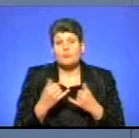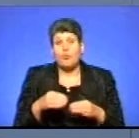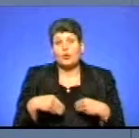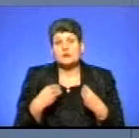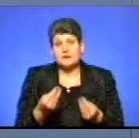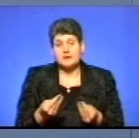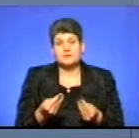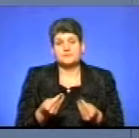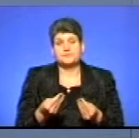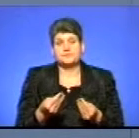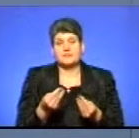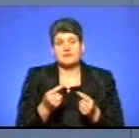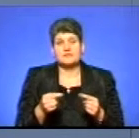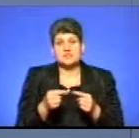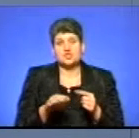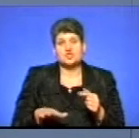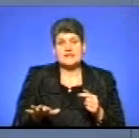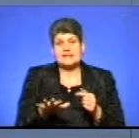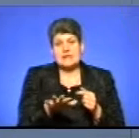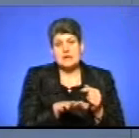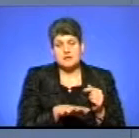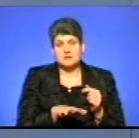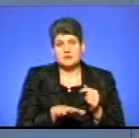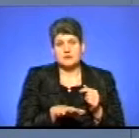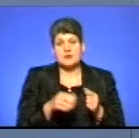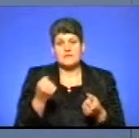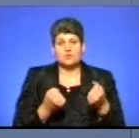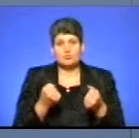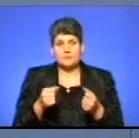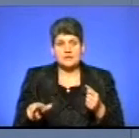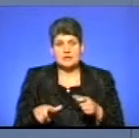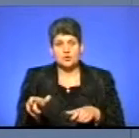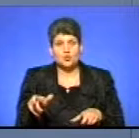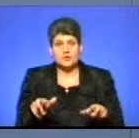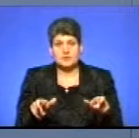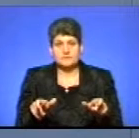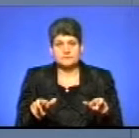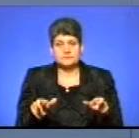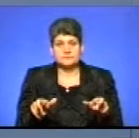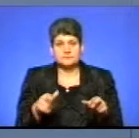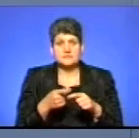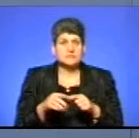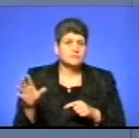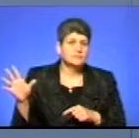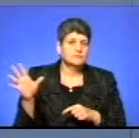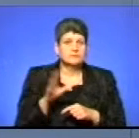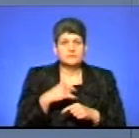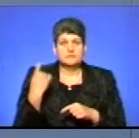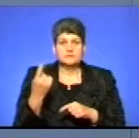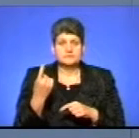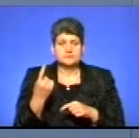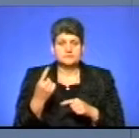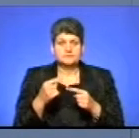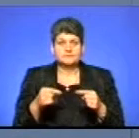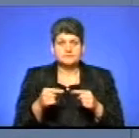зокрема, патрульної поліції, визначені ділянки автомобільних доріг, і це по цілої області відповідні